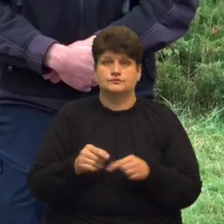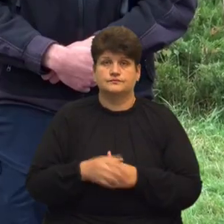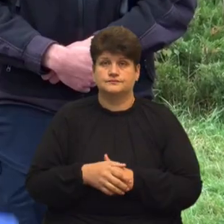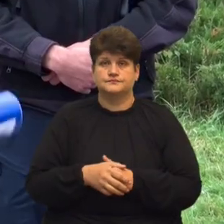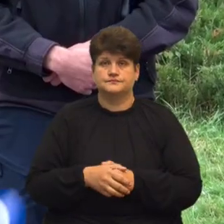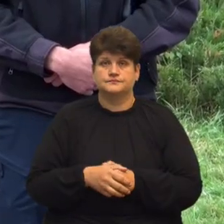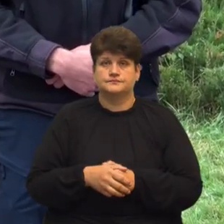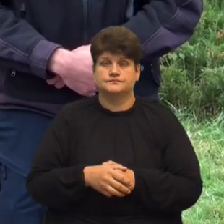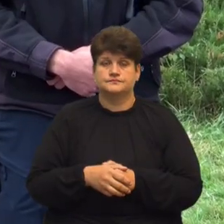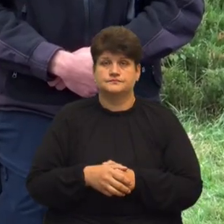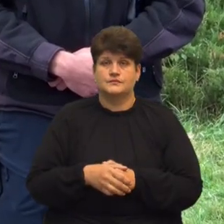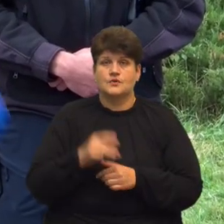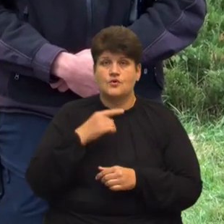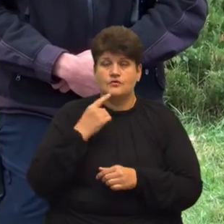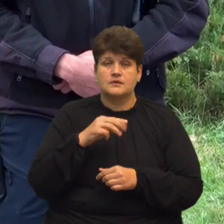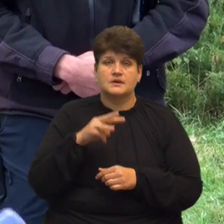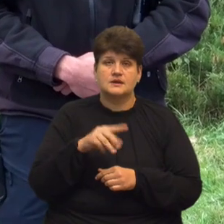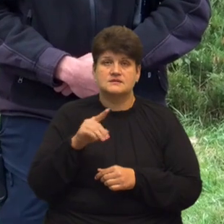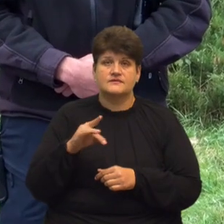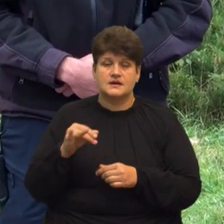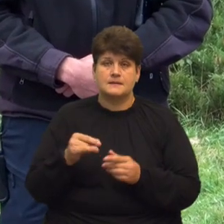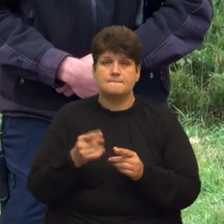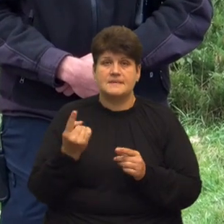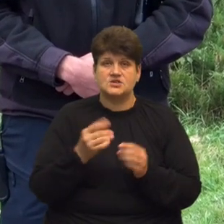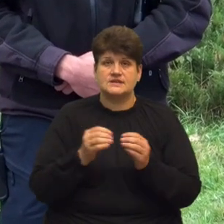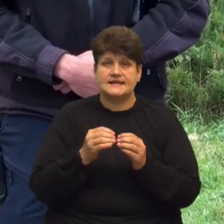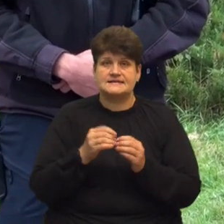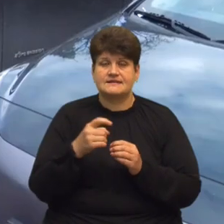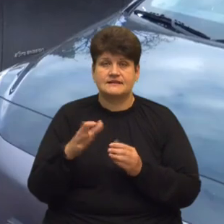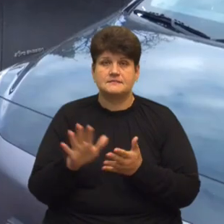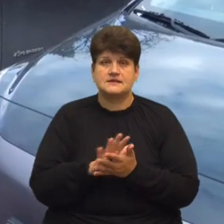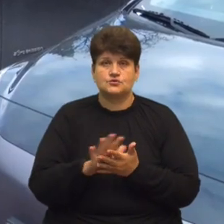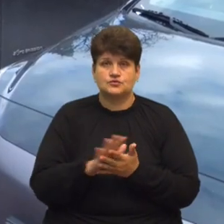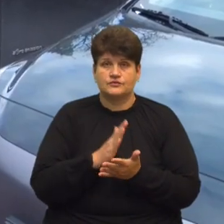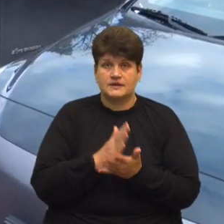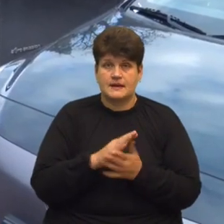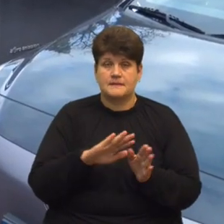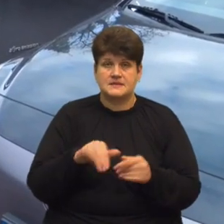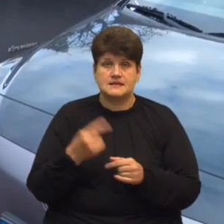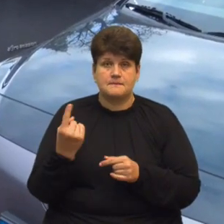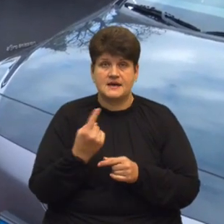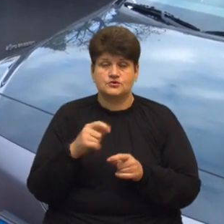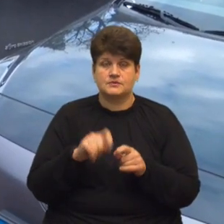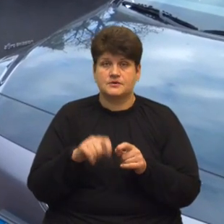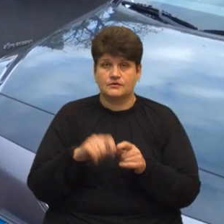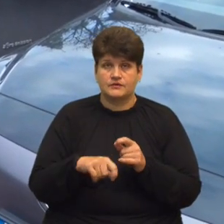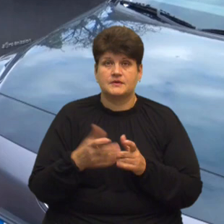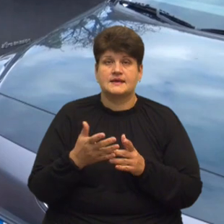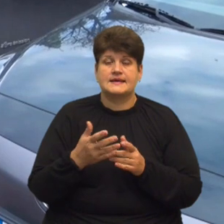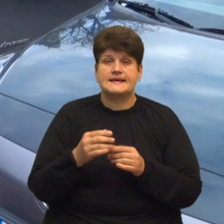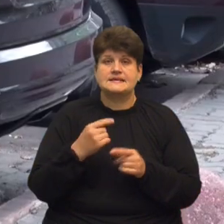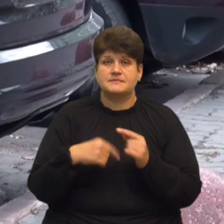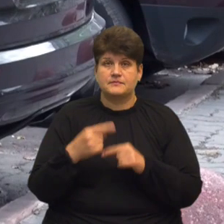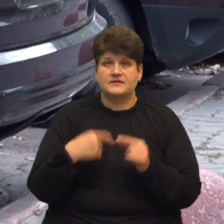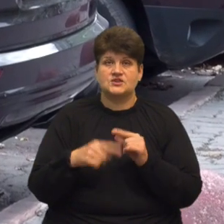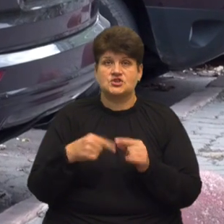майданчику За словами Мар'яни Зварич, перші 10 хвилин паркування є безкоштовними Після першої перевірки автомобіля інспектори повертаються через